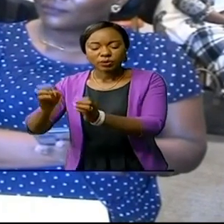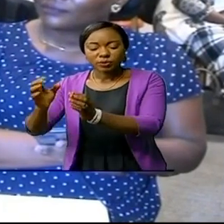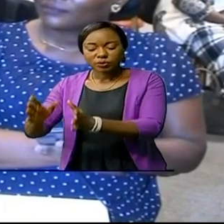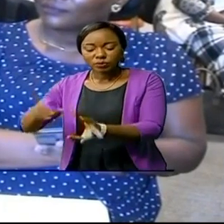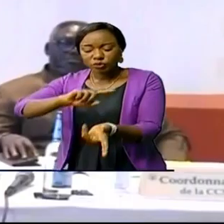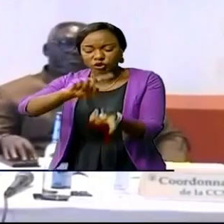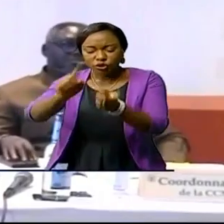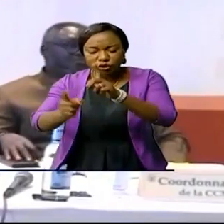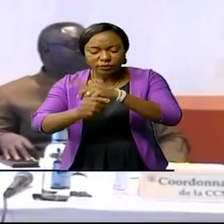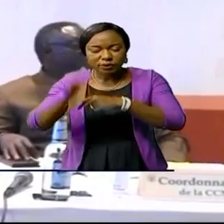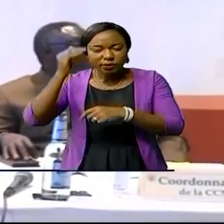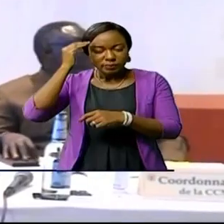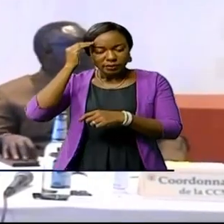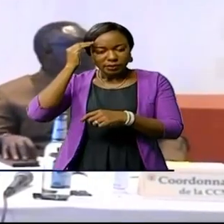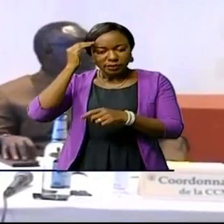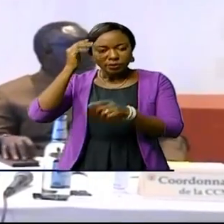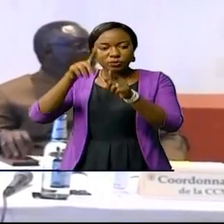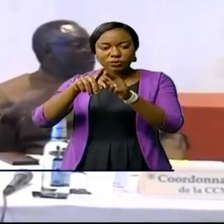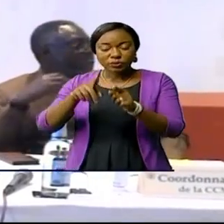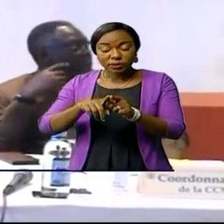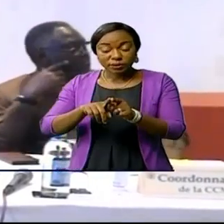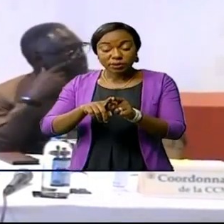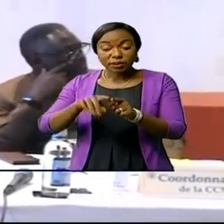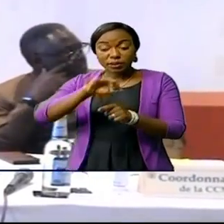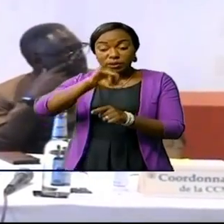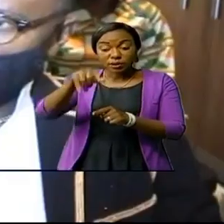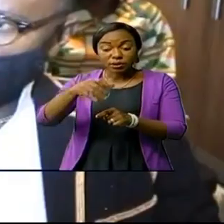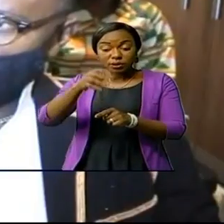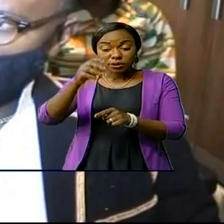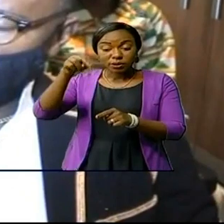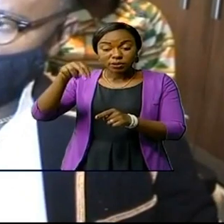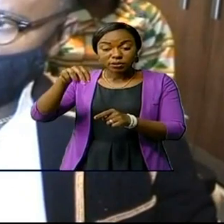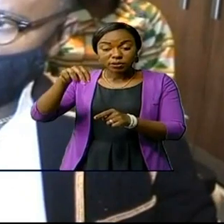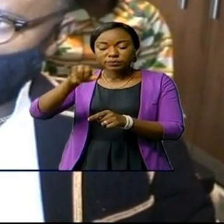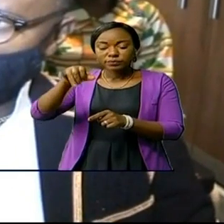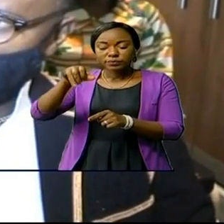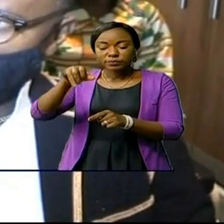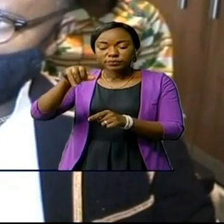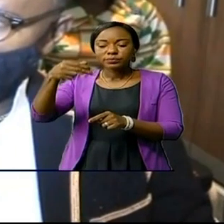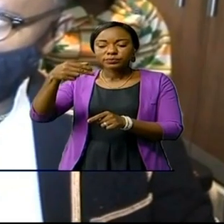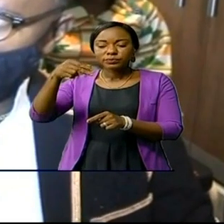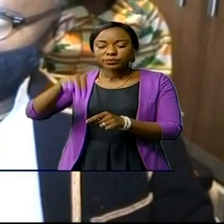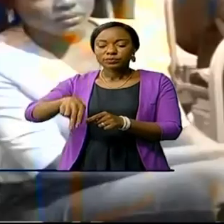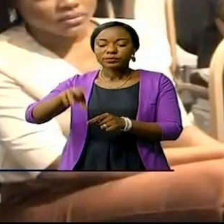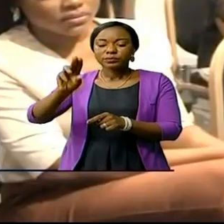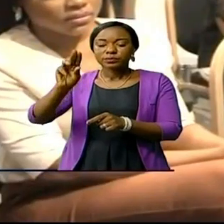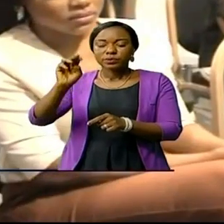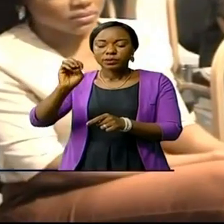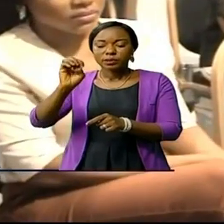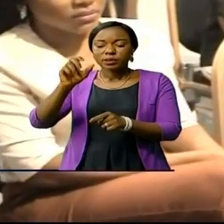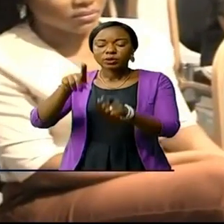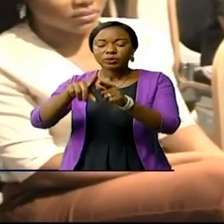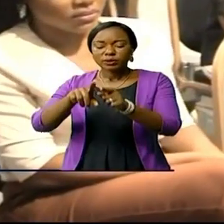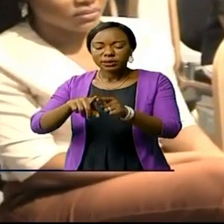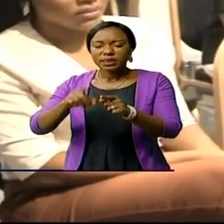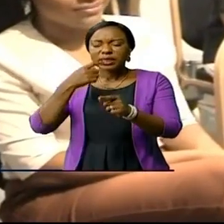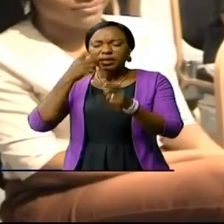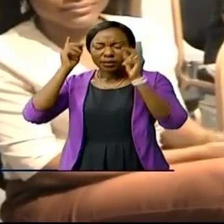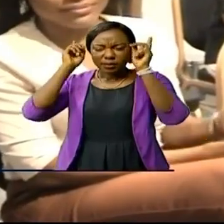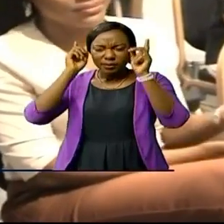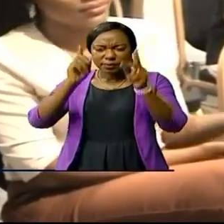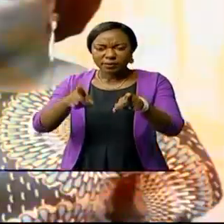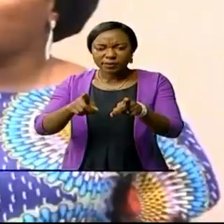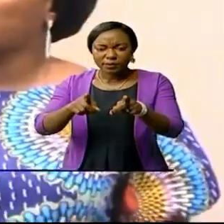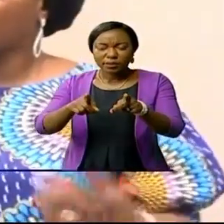mentalités, Jacques Tangoudia, qu'a entouré son adjoint, permet de favoriser le civisme fiscal et la bonne gouvernance dans le pays.